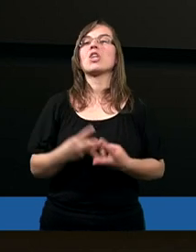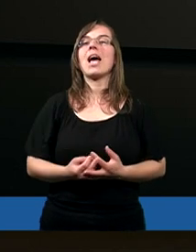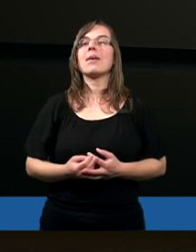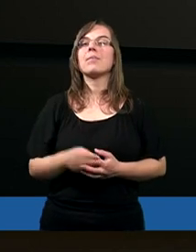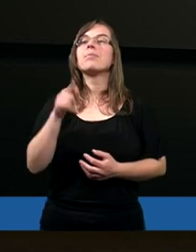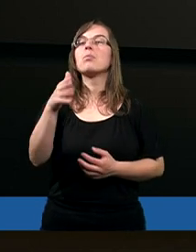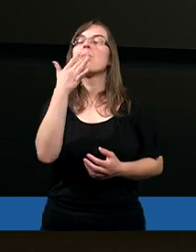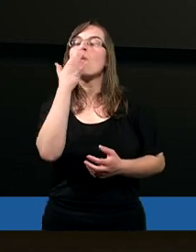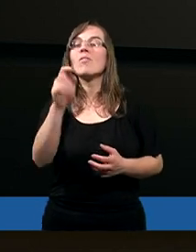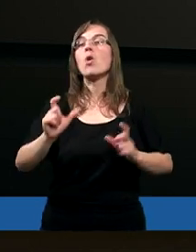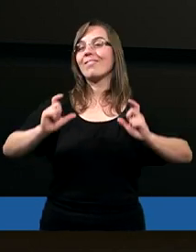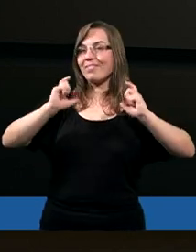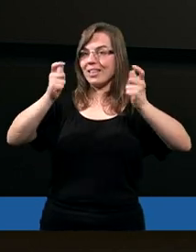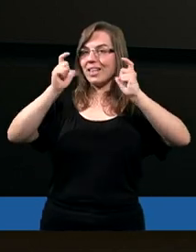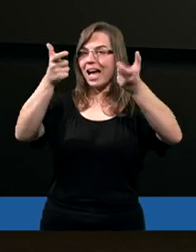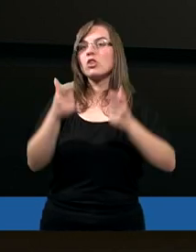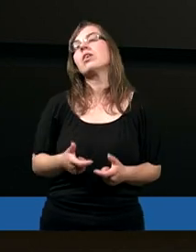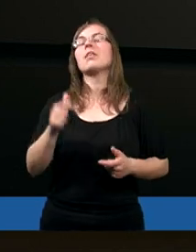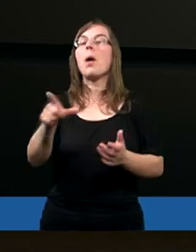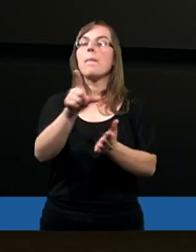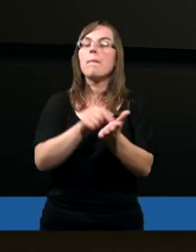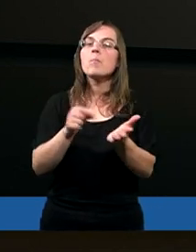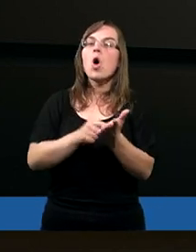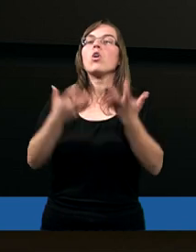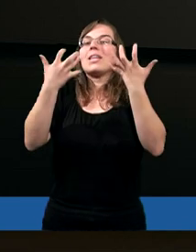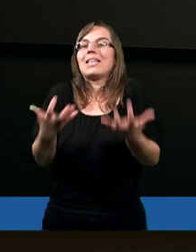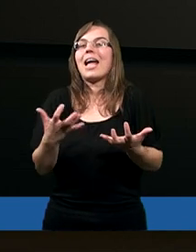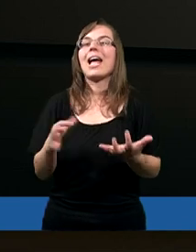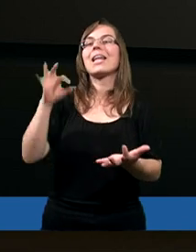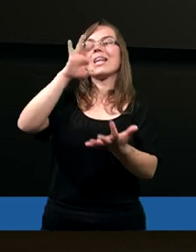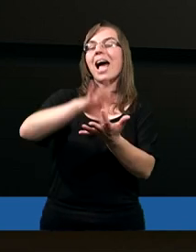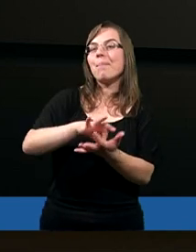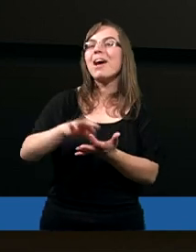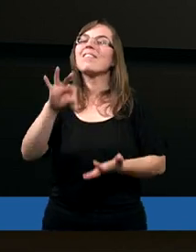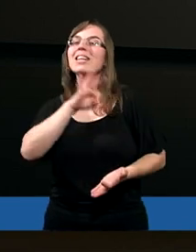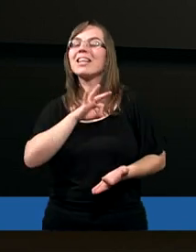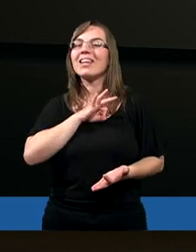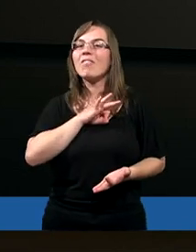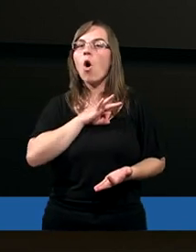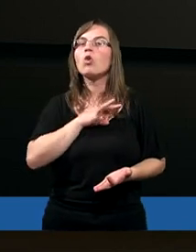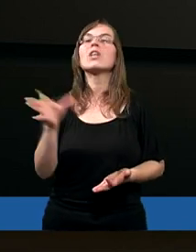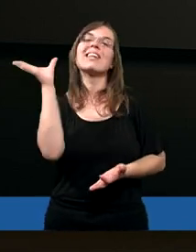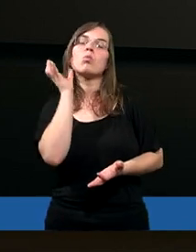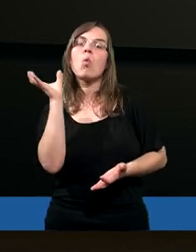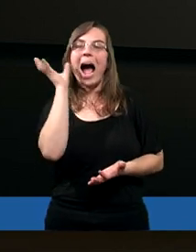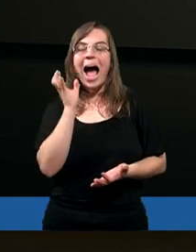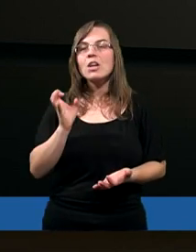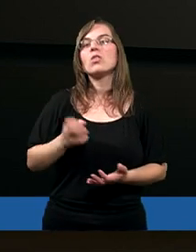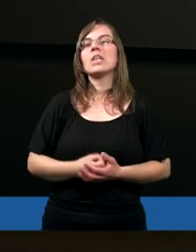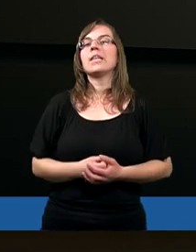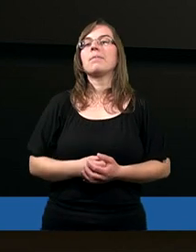mówią dokładnie o tym wydarzeniu. Natomiast tutaj Piotr chce zapewnić swoich słuchaczy,